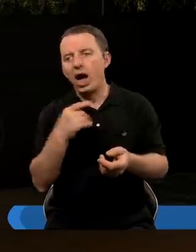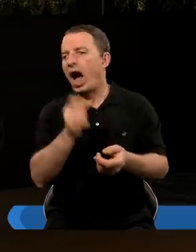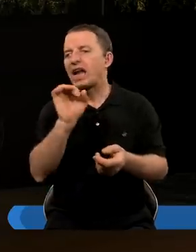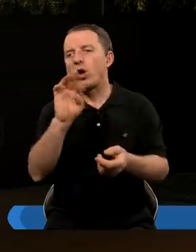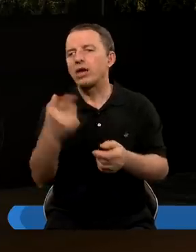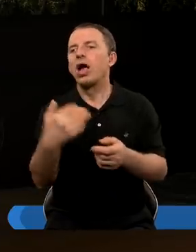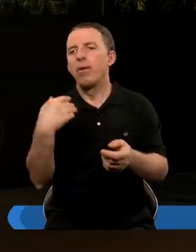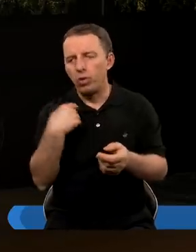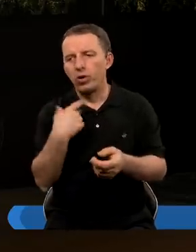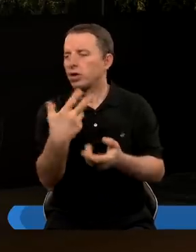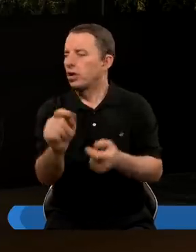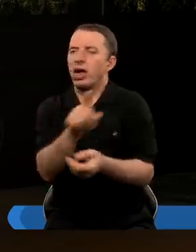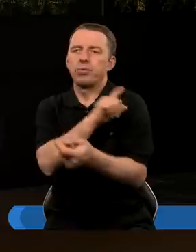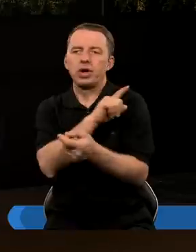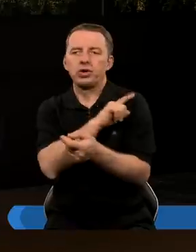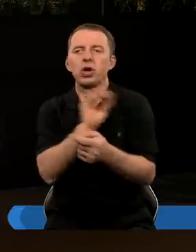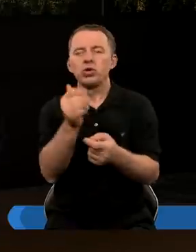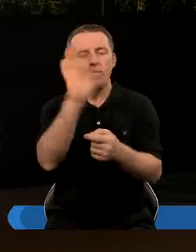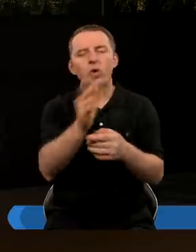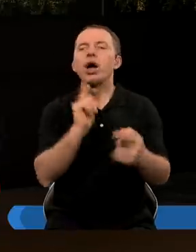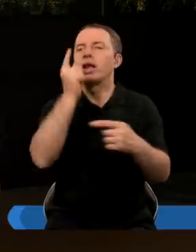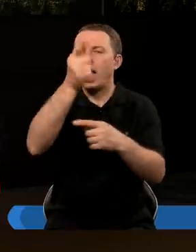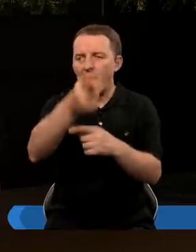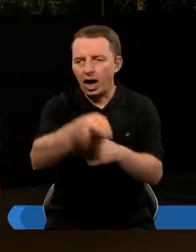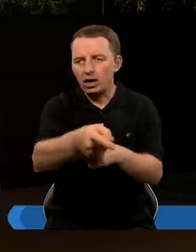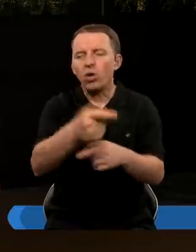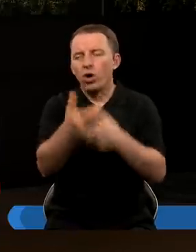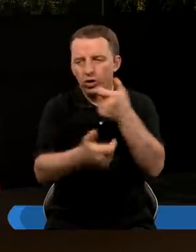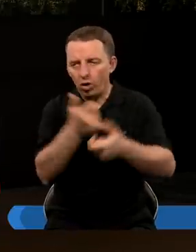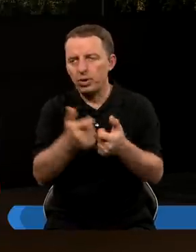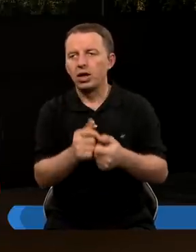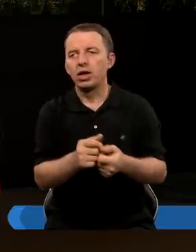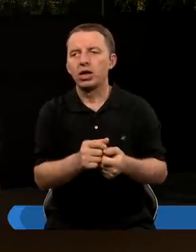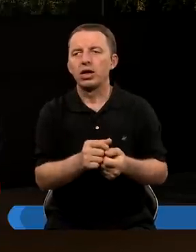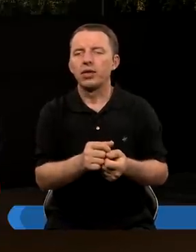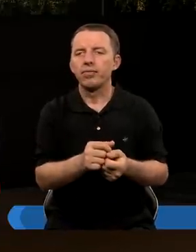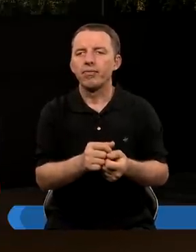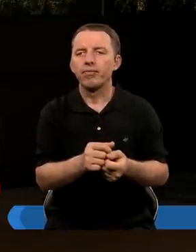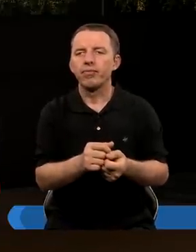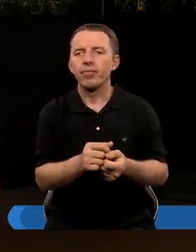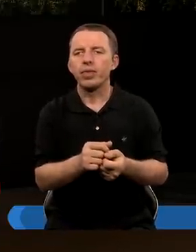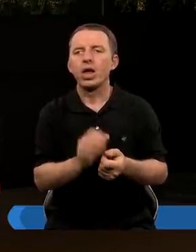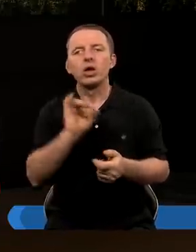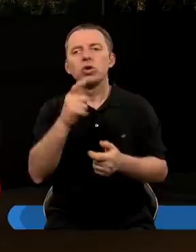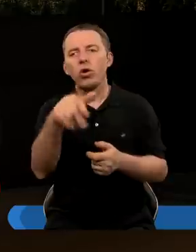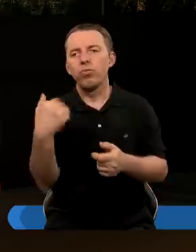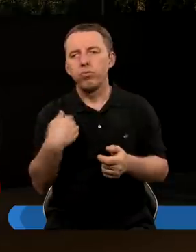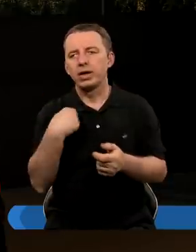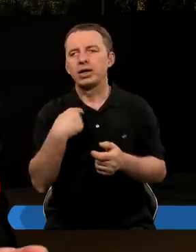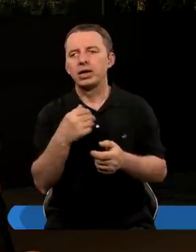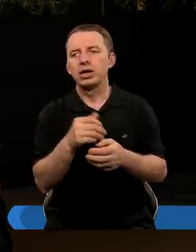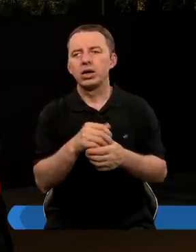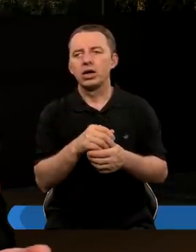arogancja. Arogancją byłoby nieprzestrzeganie tego, co Bóg im nakazał, żeby robili i sobie